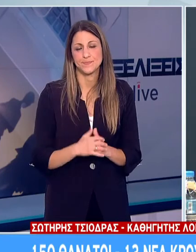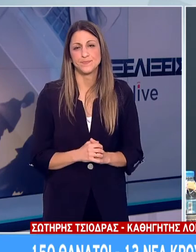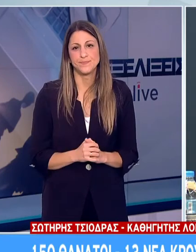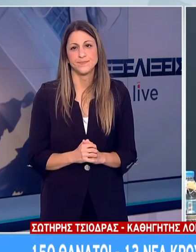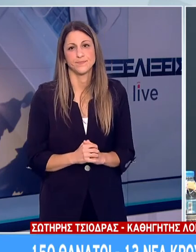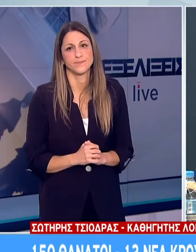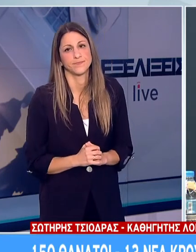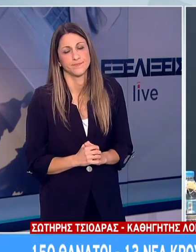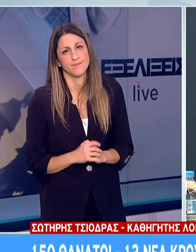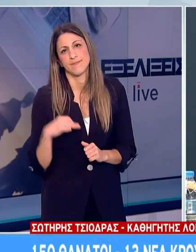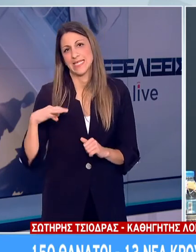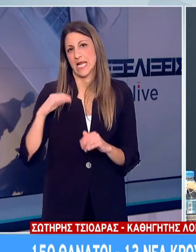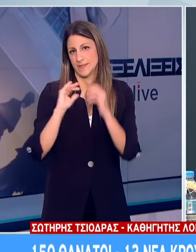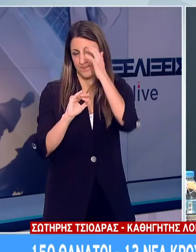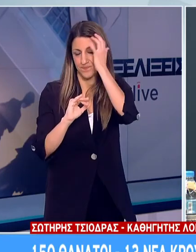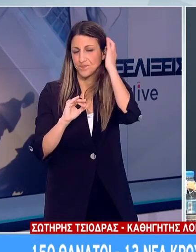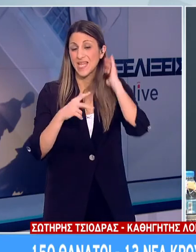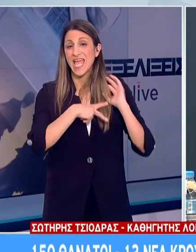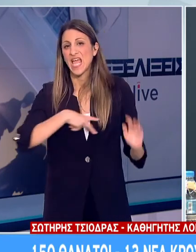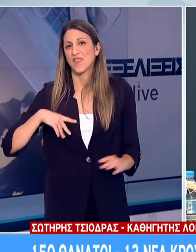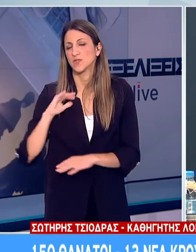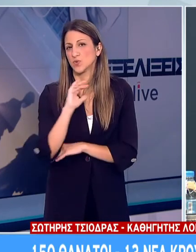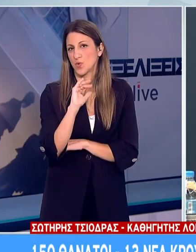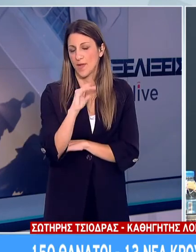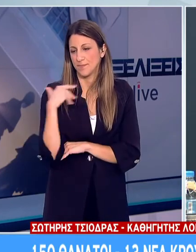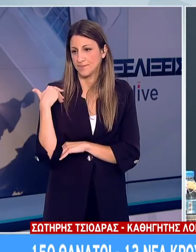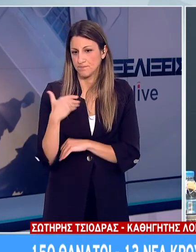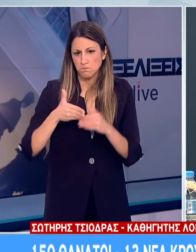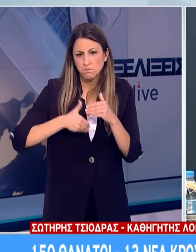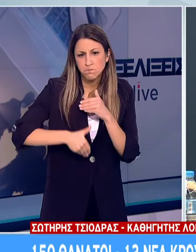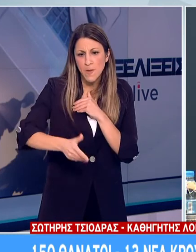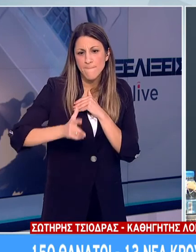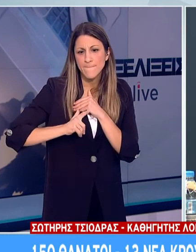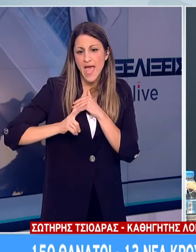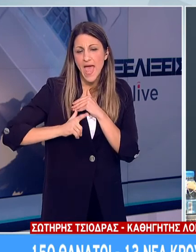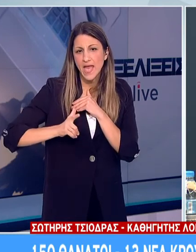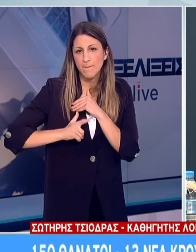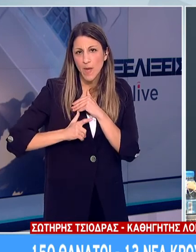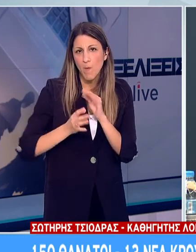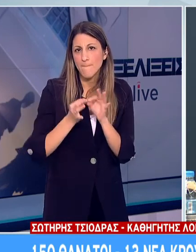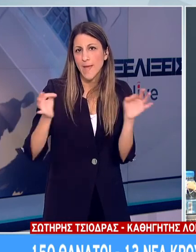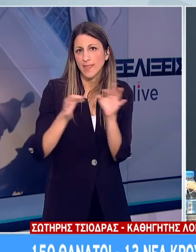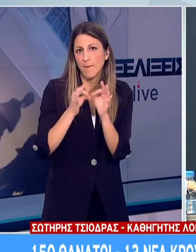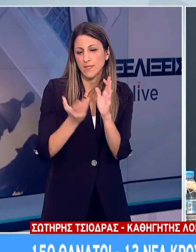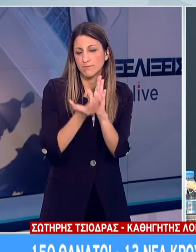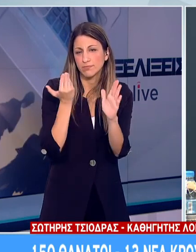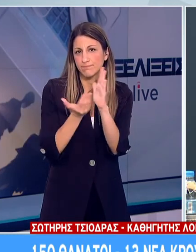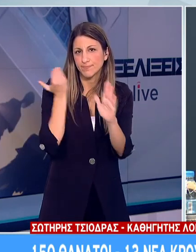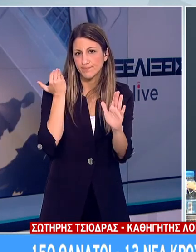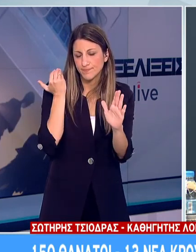Κύριε Τσιόδρα σε τι χρονικό ορίζοντα αναμένεται να φανεί η επίδραση της πρώτης άρσης των μέτρων στο δίκτυρό 0